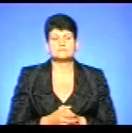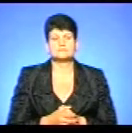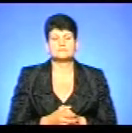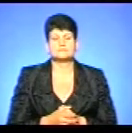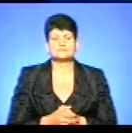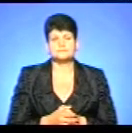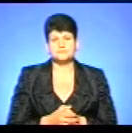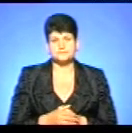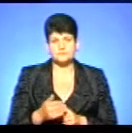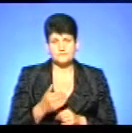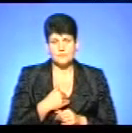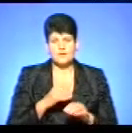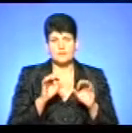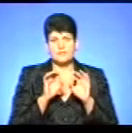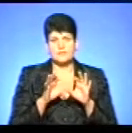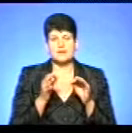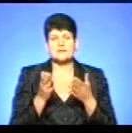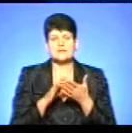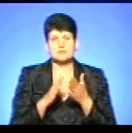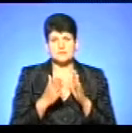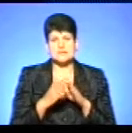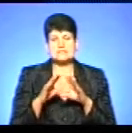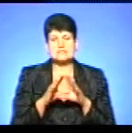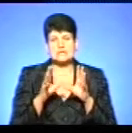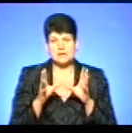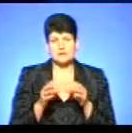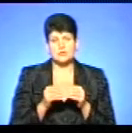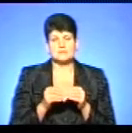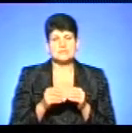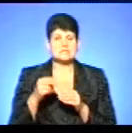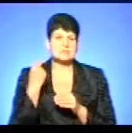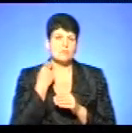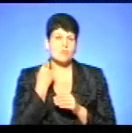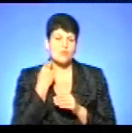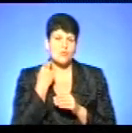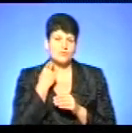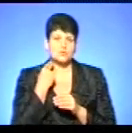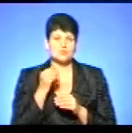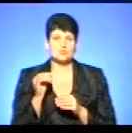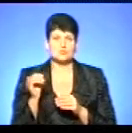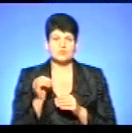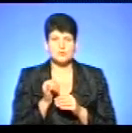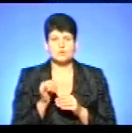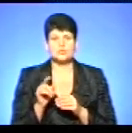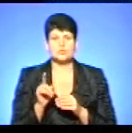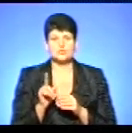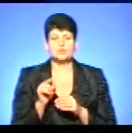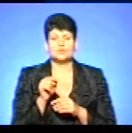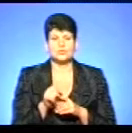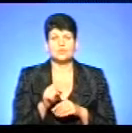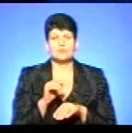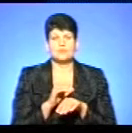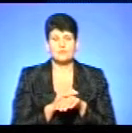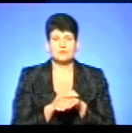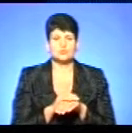Тим часом хочу, щоб ви прокоментували, яка ситуація загалом із заборгованістю і щодо того факту, що